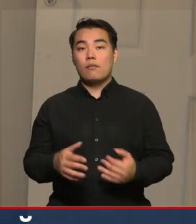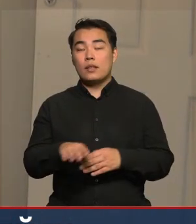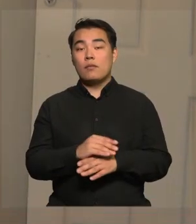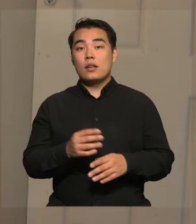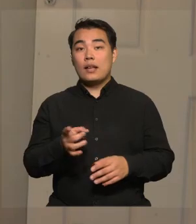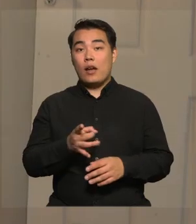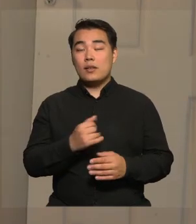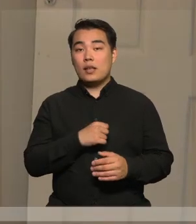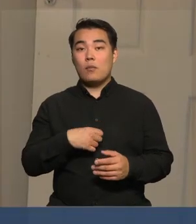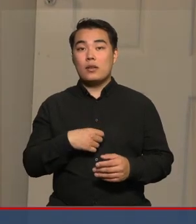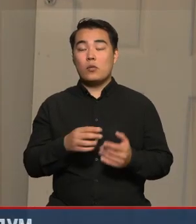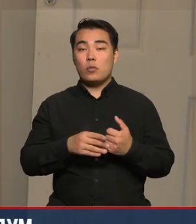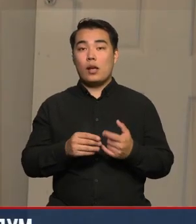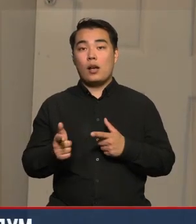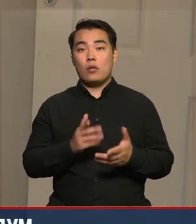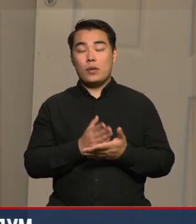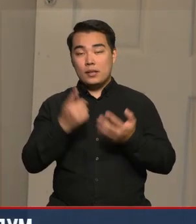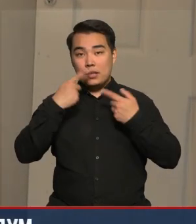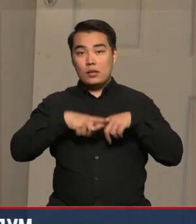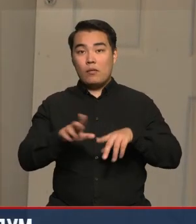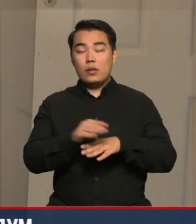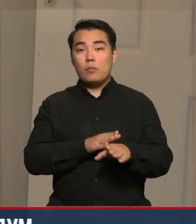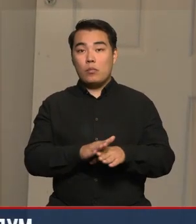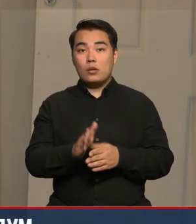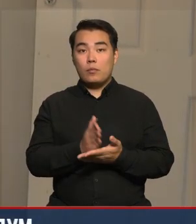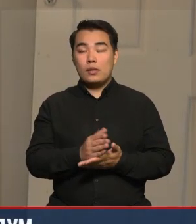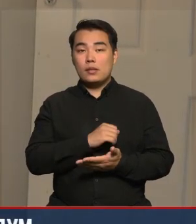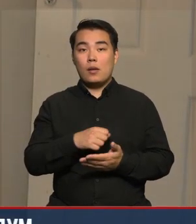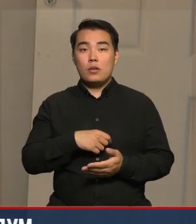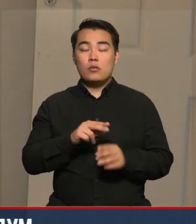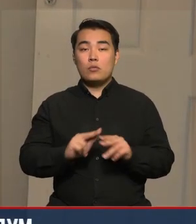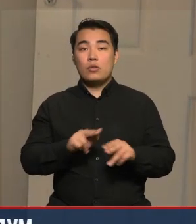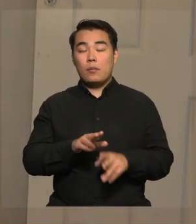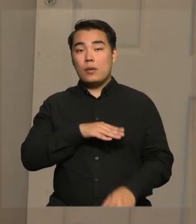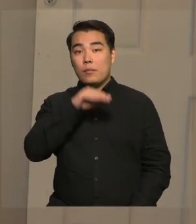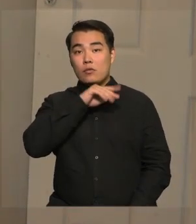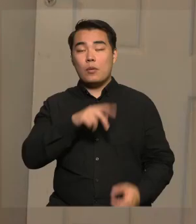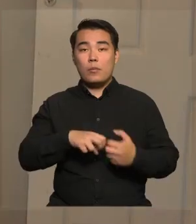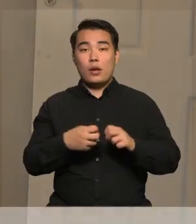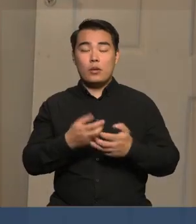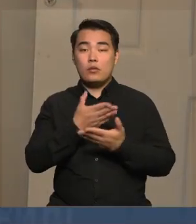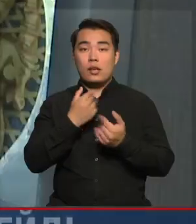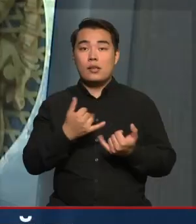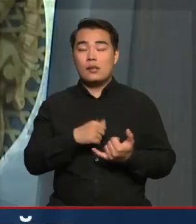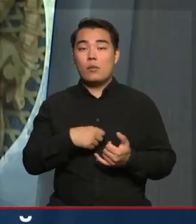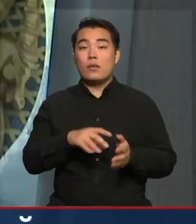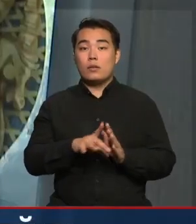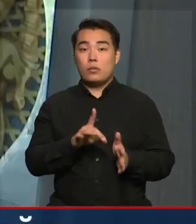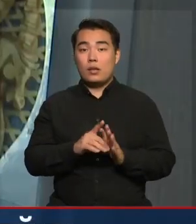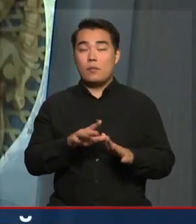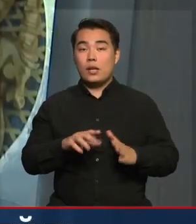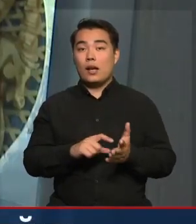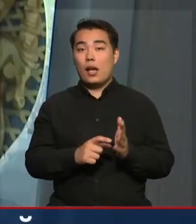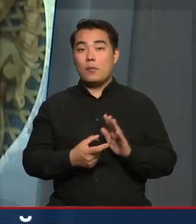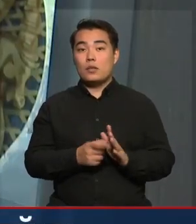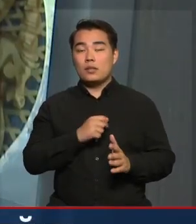Барлық ұчаскедайын қажетті құрал жабдықтар түгел мамандар арнайы оқудан өтті, ешқандай мәселе жоқ. Ұчаскелік комиссияның екі мүшесі